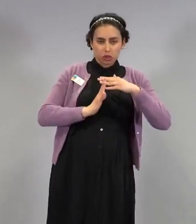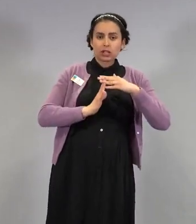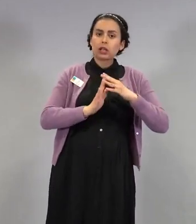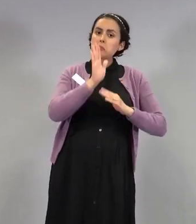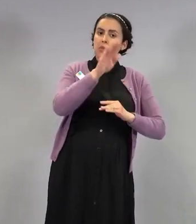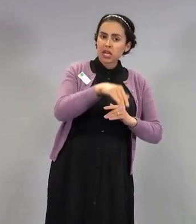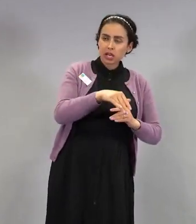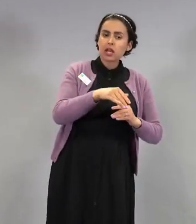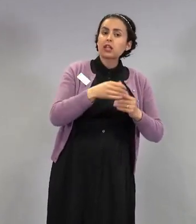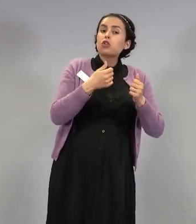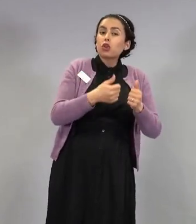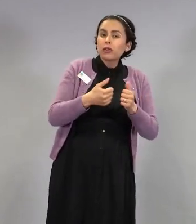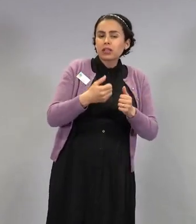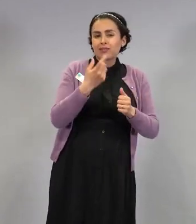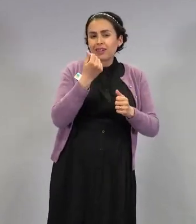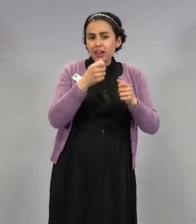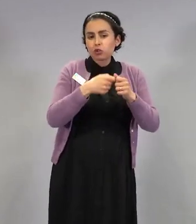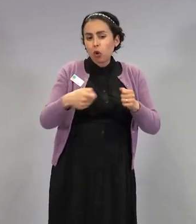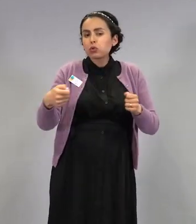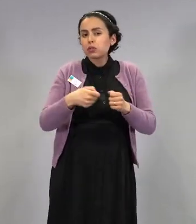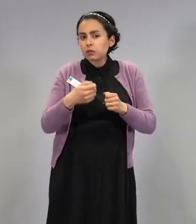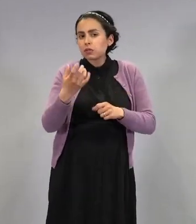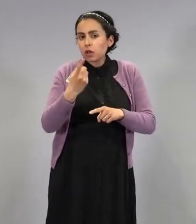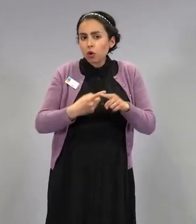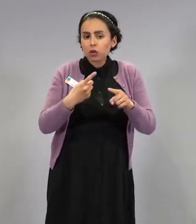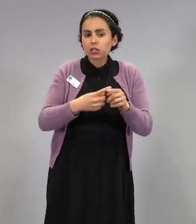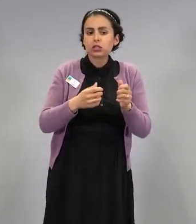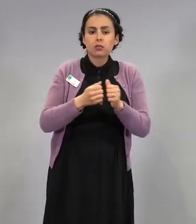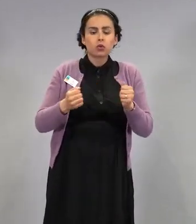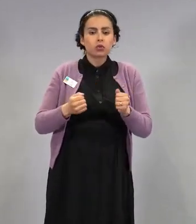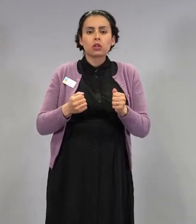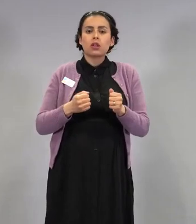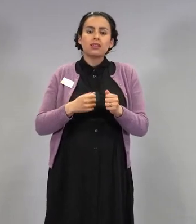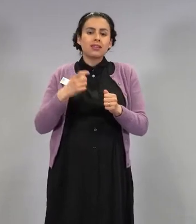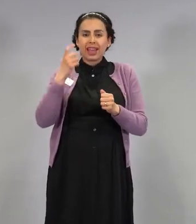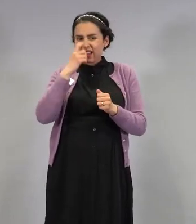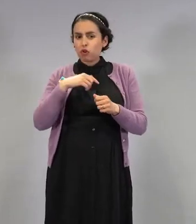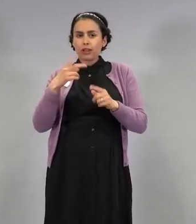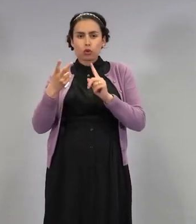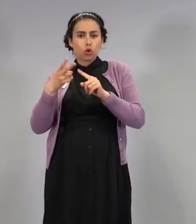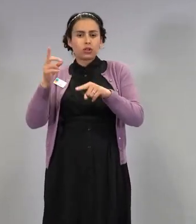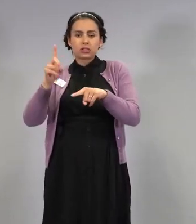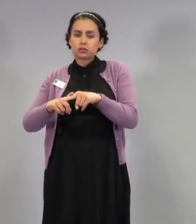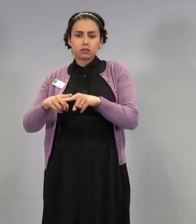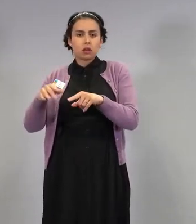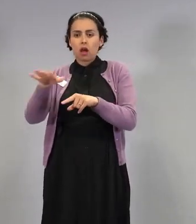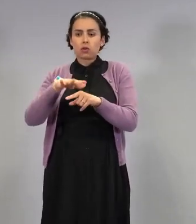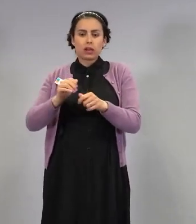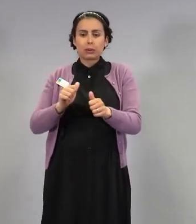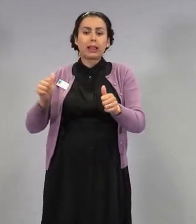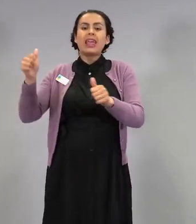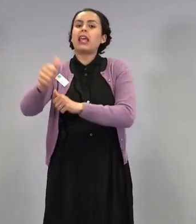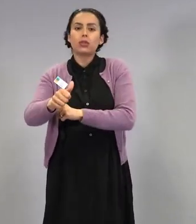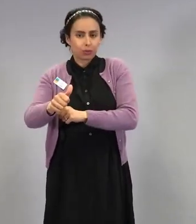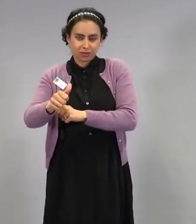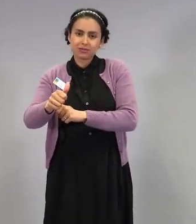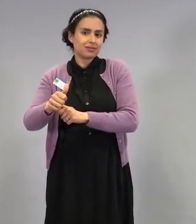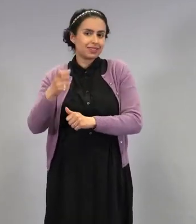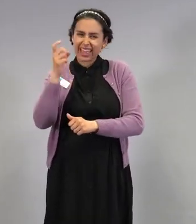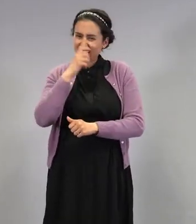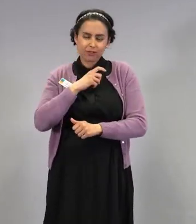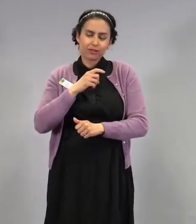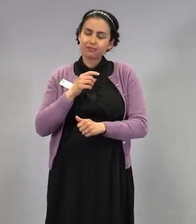joustavuutta. Mutta se, että voisi tavallaan etuilla mennä toisen kunnan alueelle, niin sitä me emme suosittele.